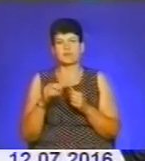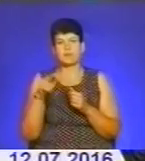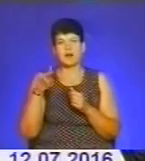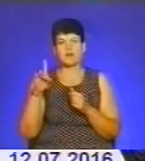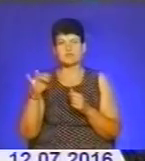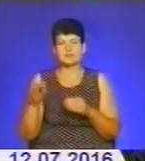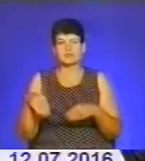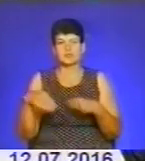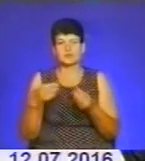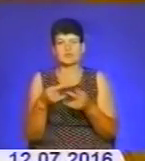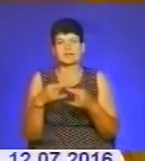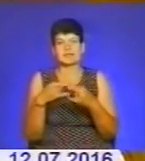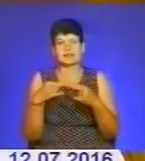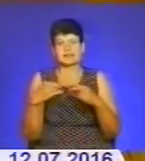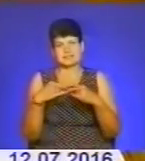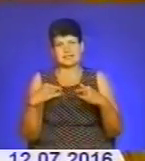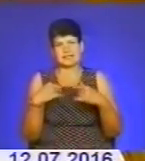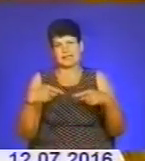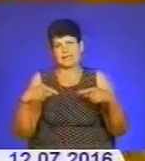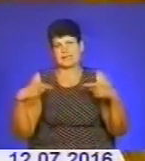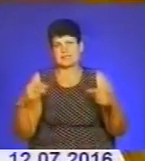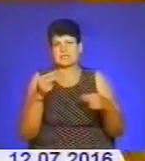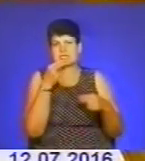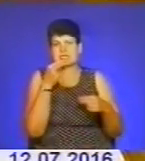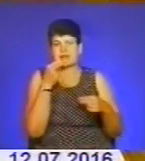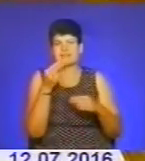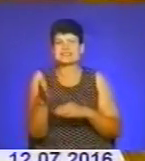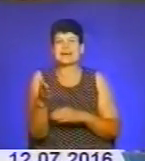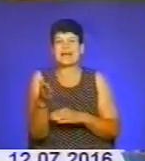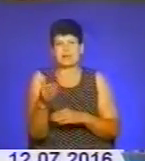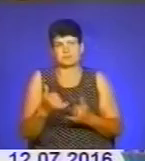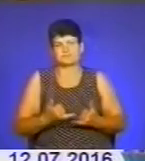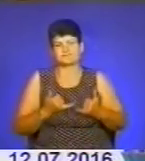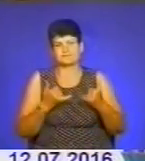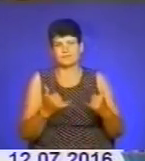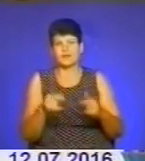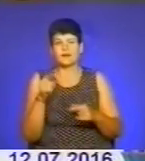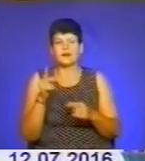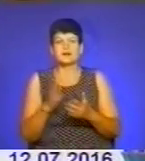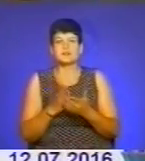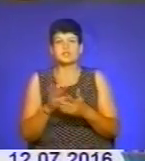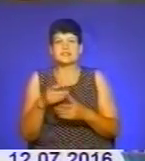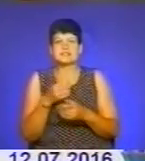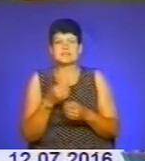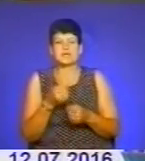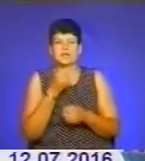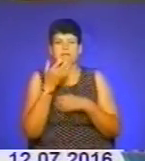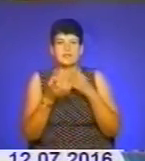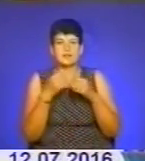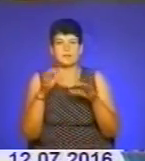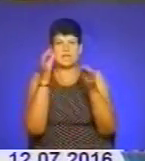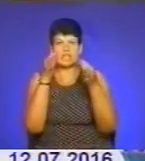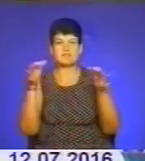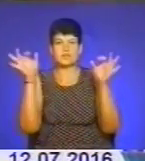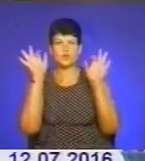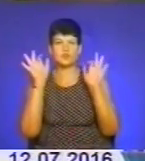подавати на стіл цього дня, різноманітні страви з риби. До церковної служби йшли з квітами і віночками, окрасу